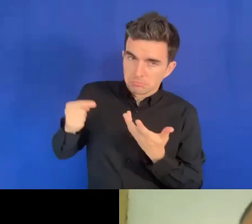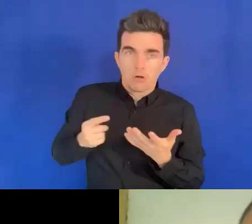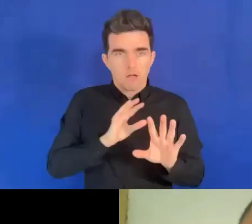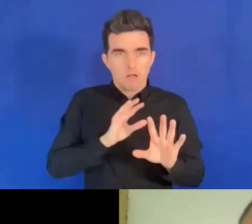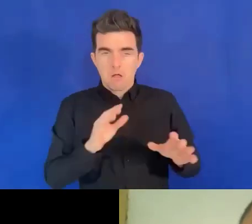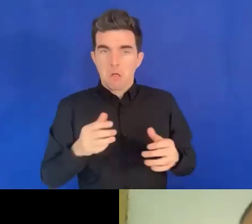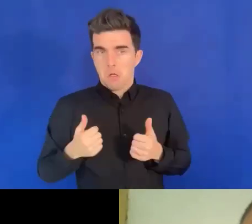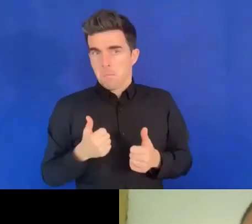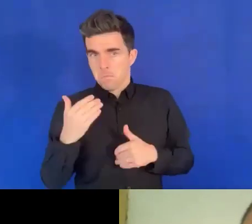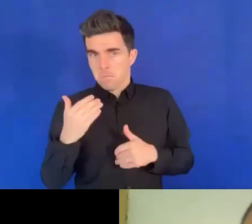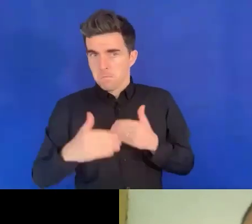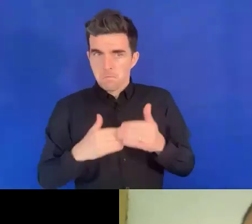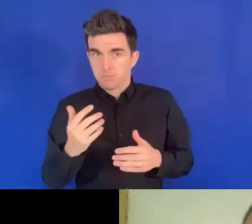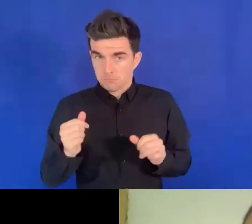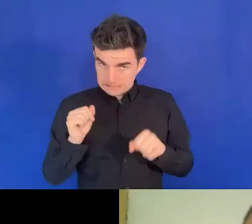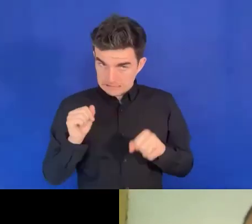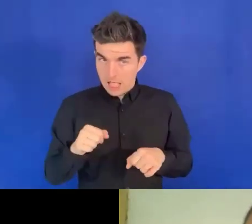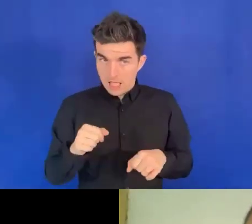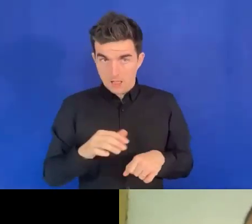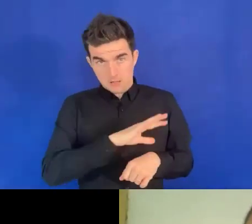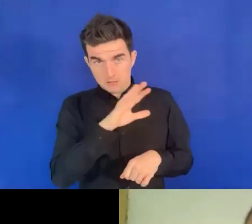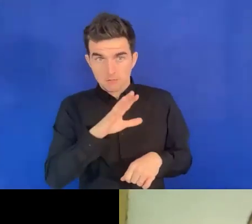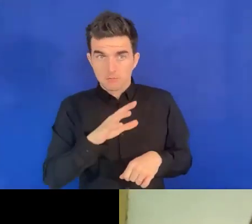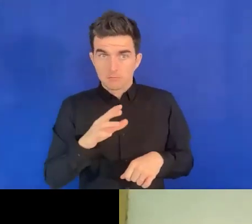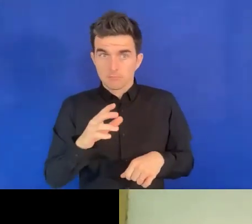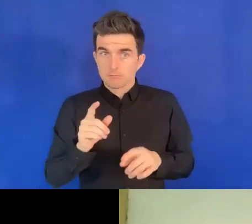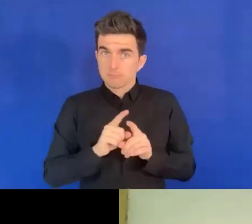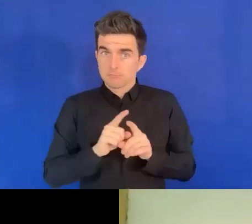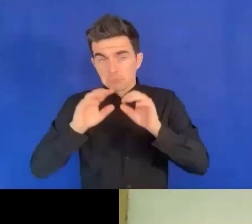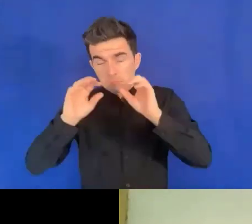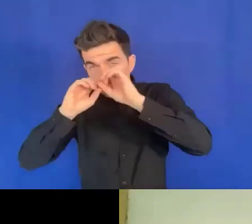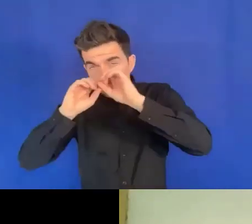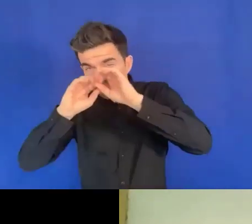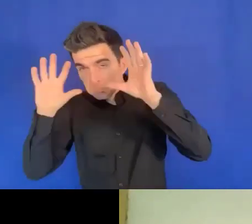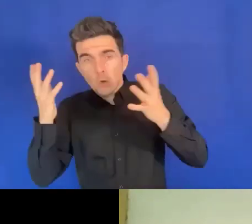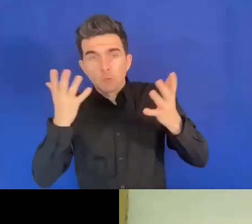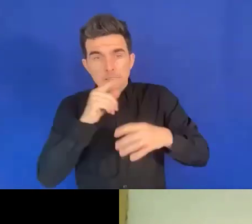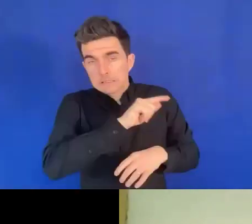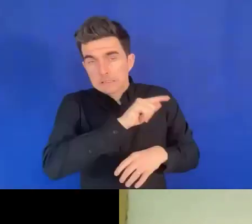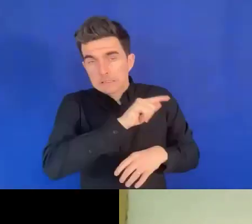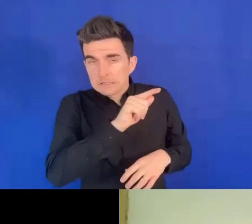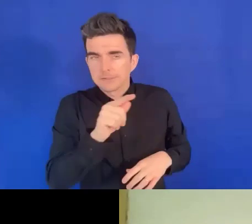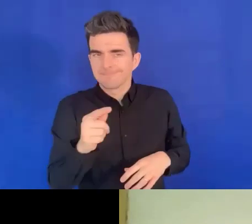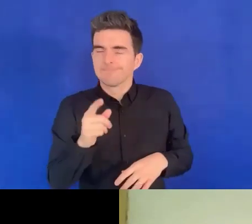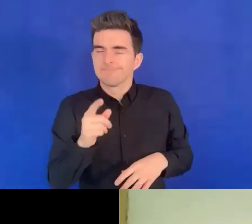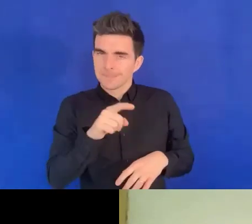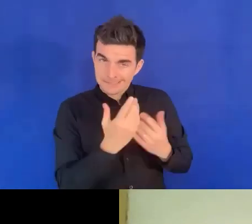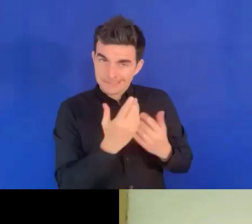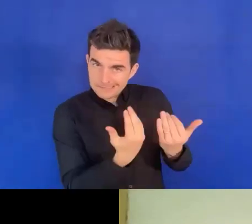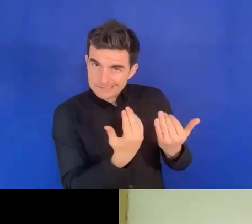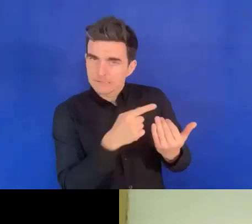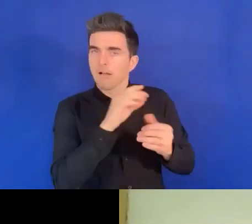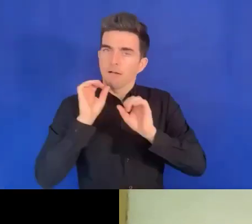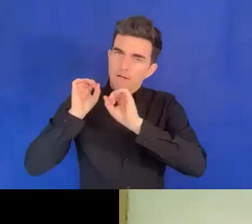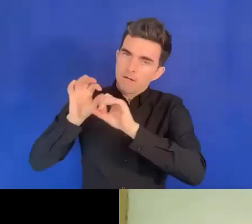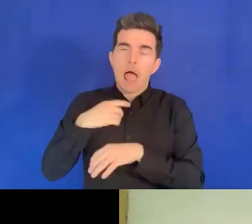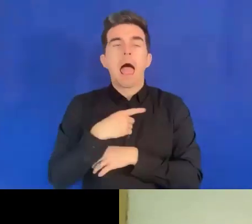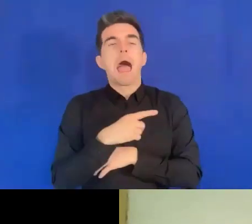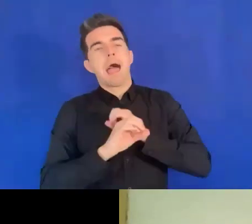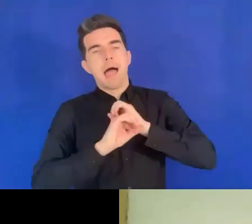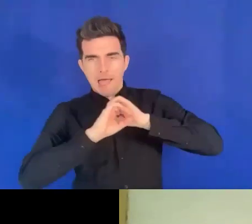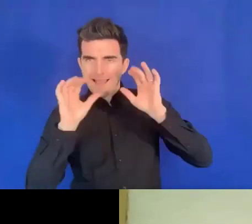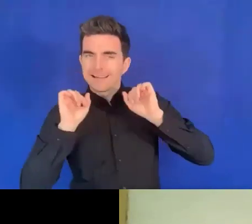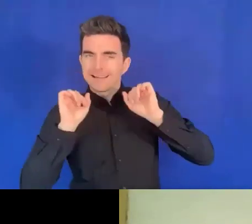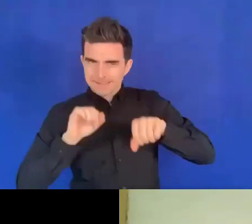les demander parce que vous pouvez avoir des réalités différentes. Par exemple, vous savez qu'aujourd'hui, à Pénafou,